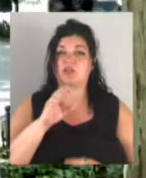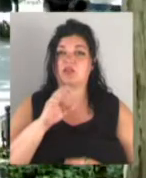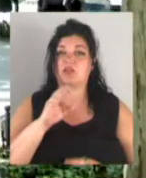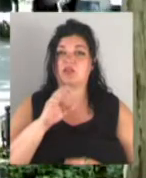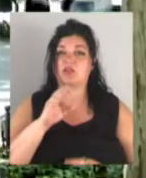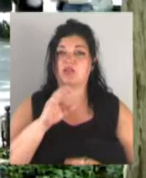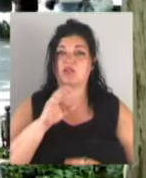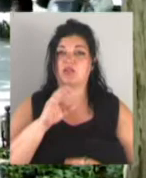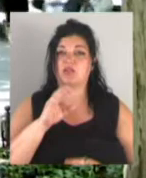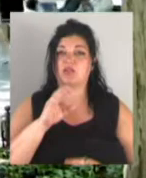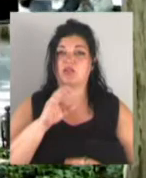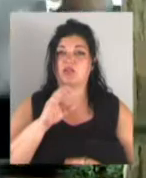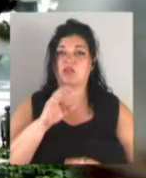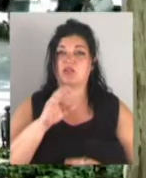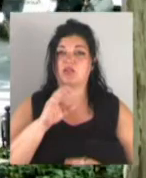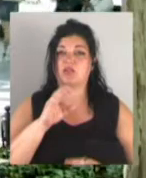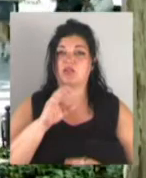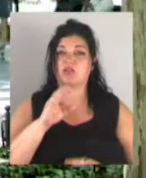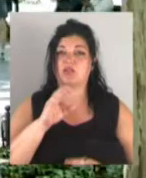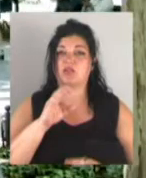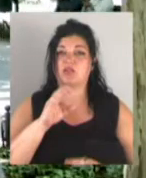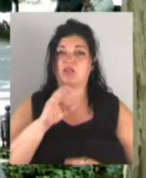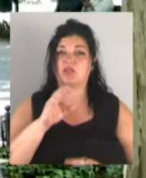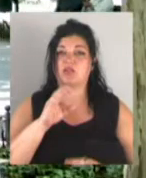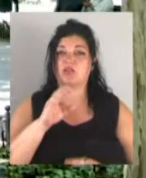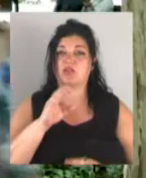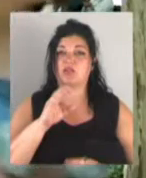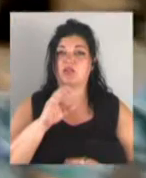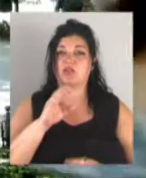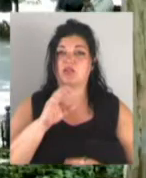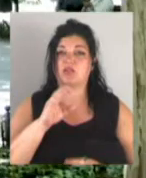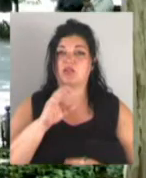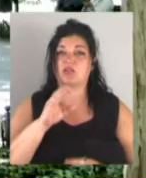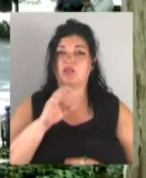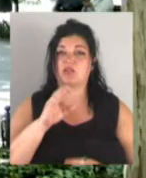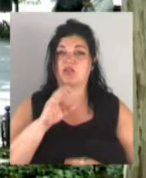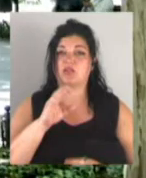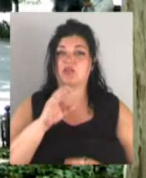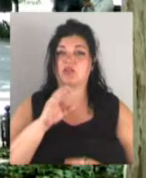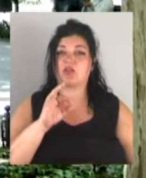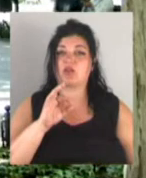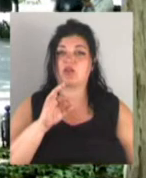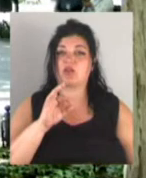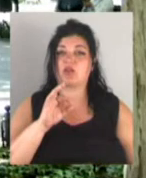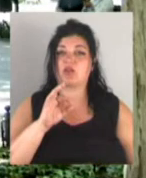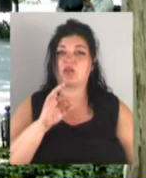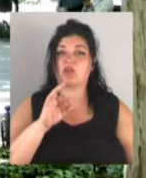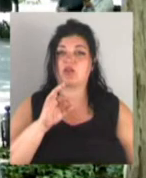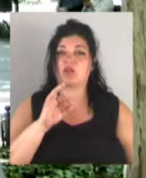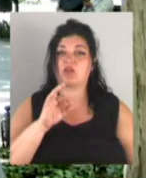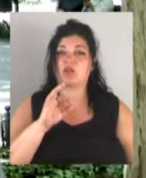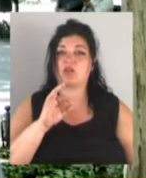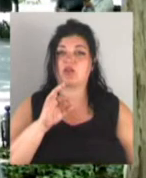мастика з увеличення температури воздуху, грубо говоря, начала